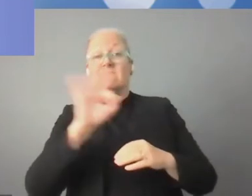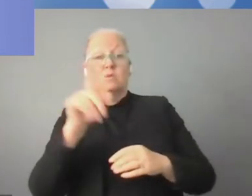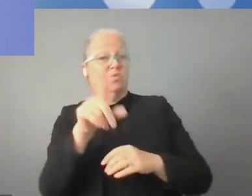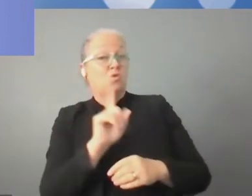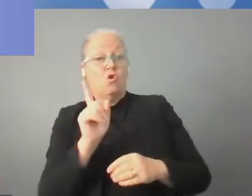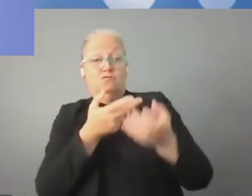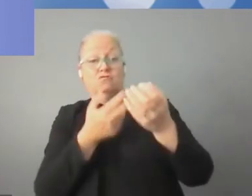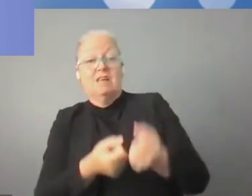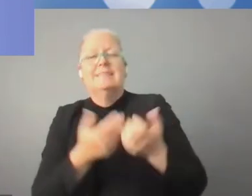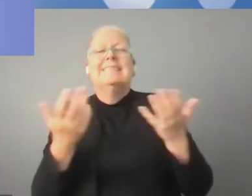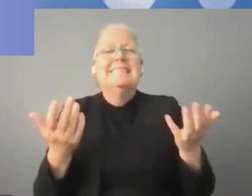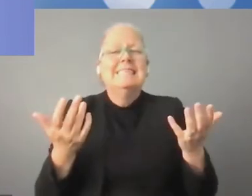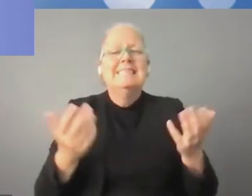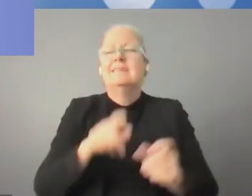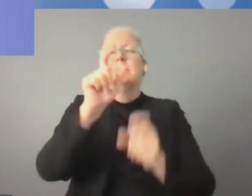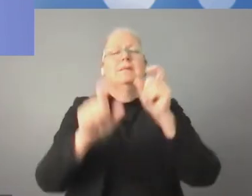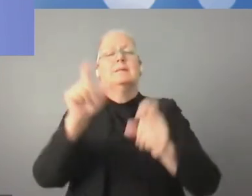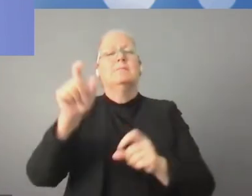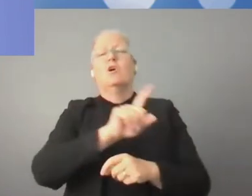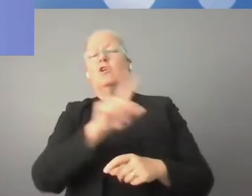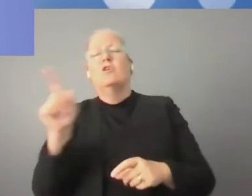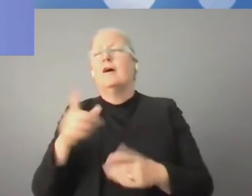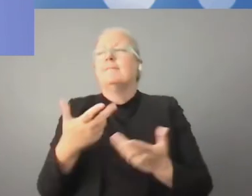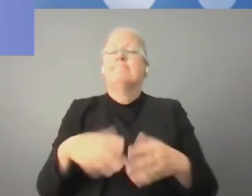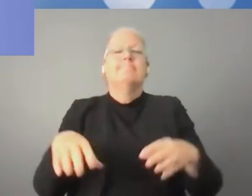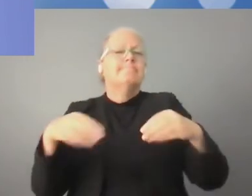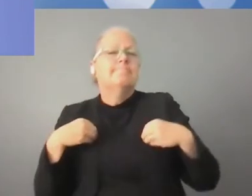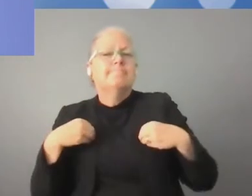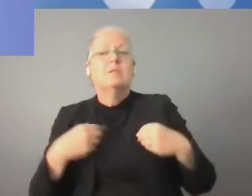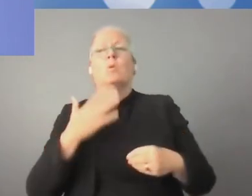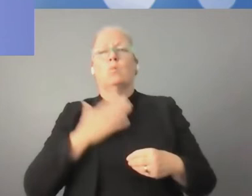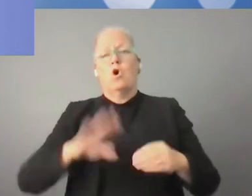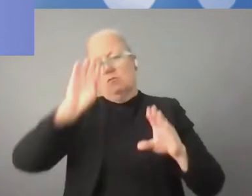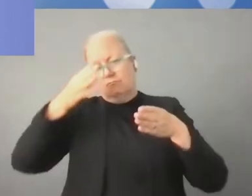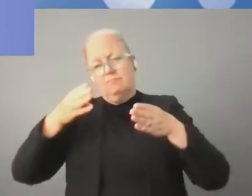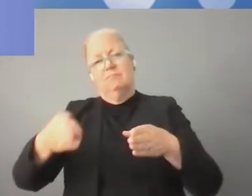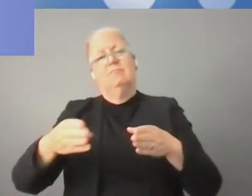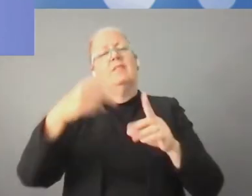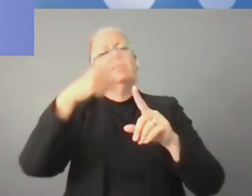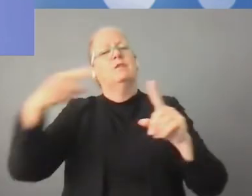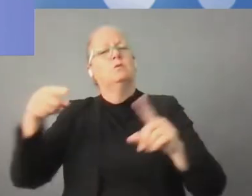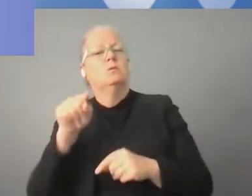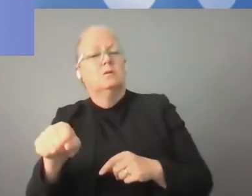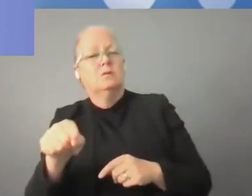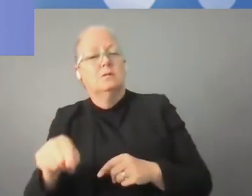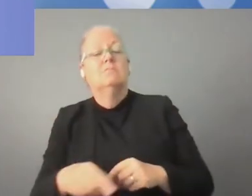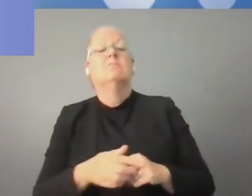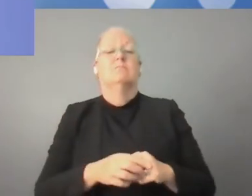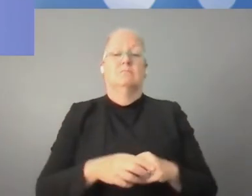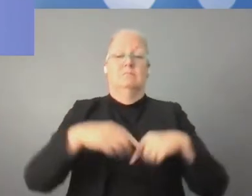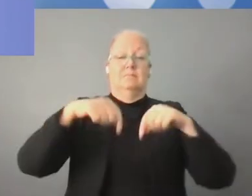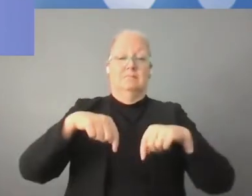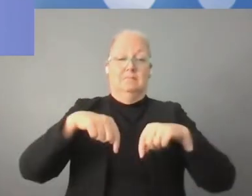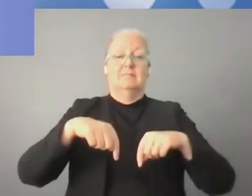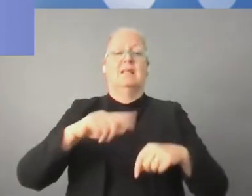zaufanie, wartości, a przede wszystkim o zaufanie do cyfrowego świata. Bez tego żadne umiejętności nie wystarczą.